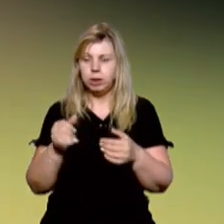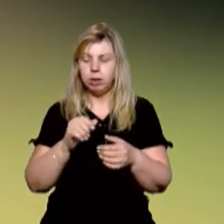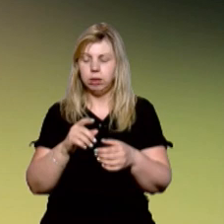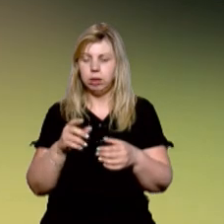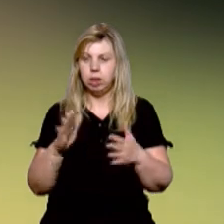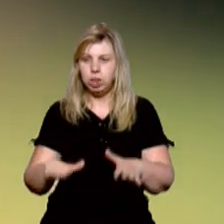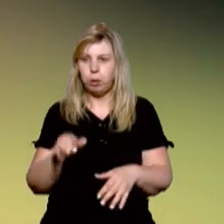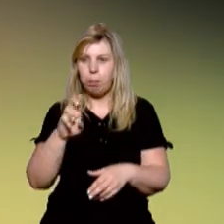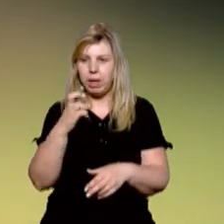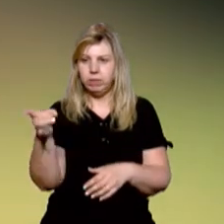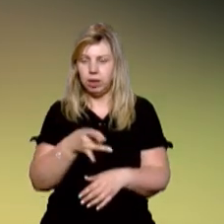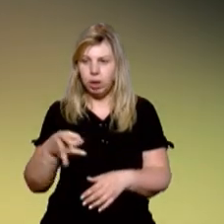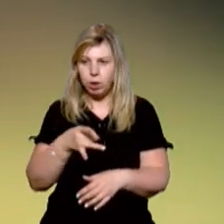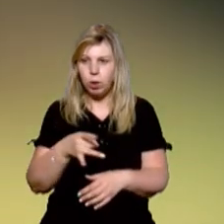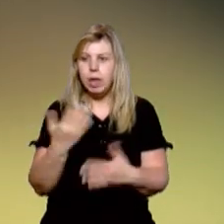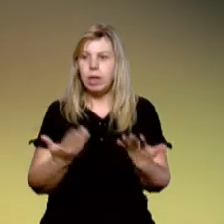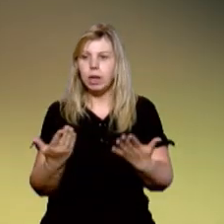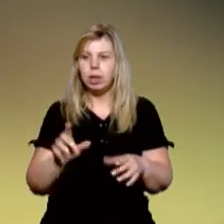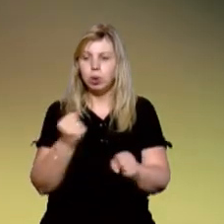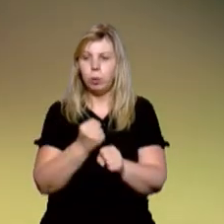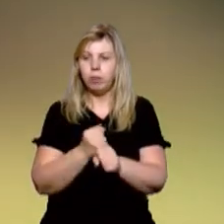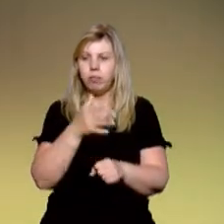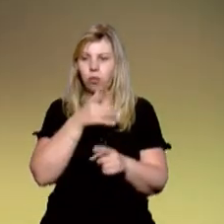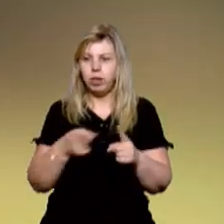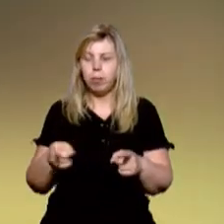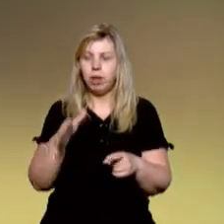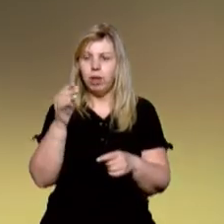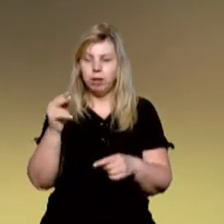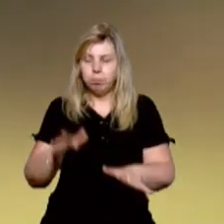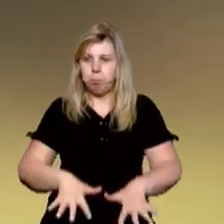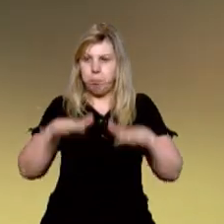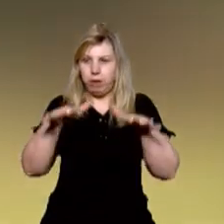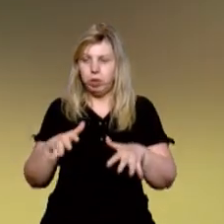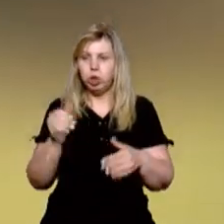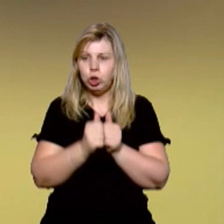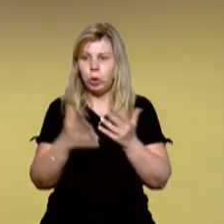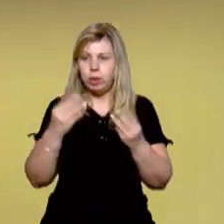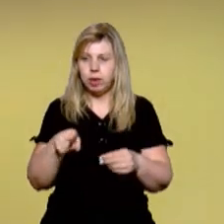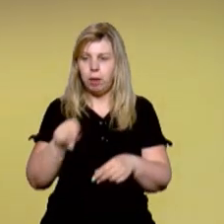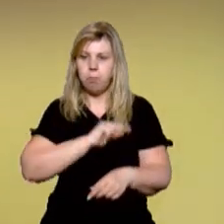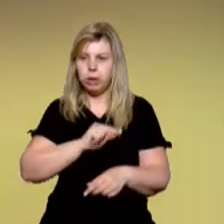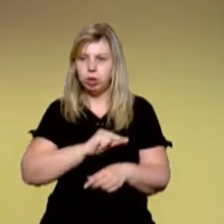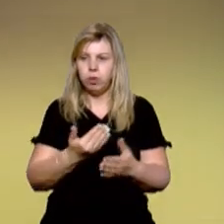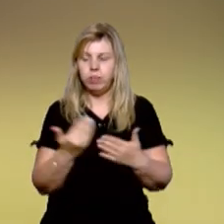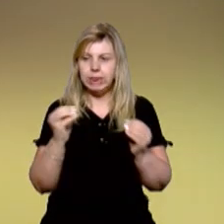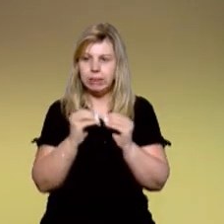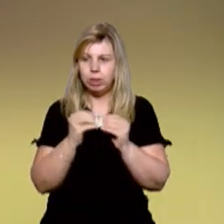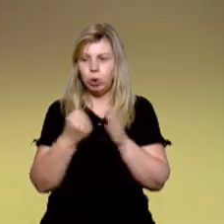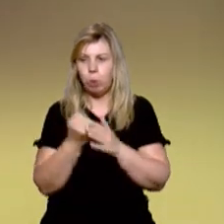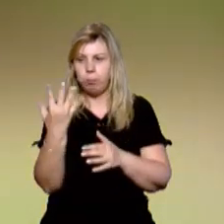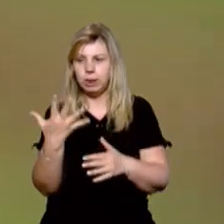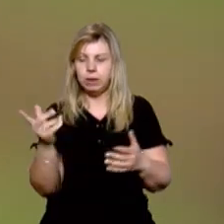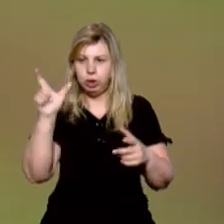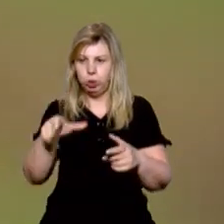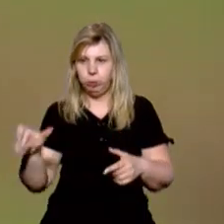Нижні Ремети в Бергівському районі, який утворився внаслідок червоневого паводка. Щодня там працюють від 10 до 15